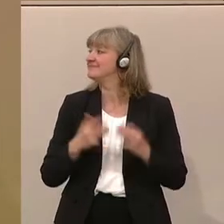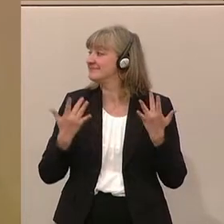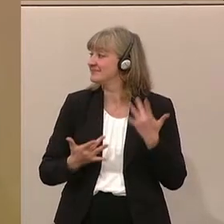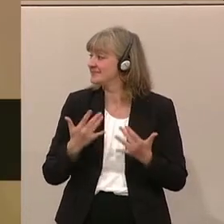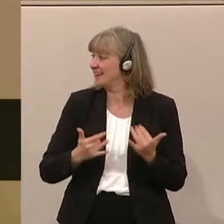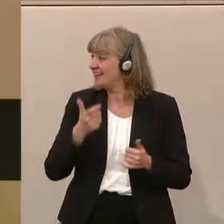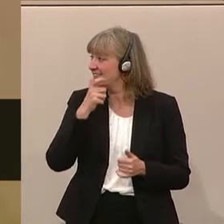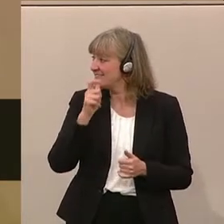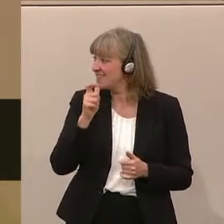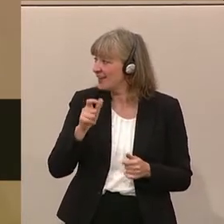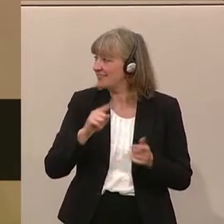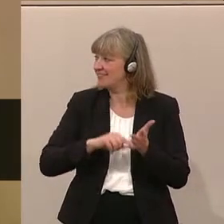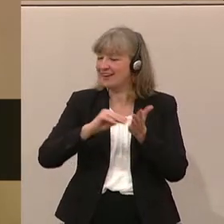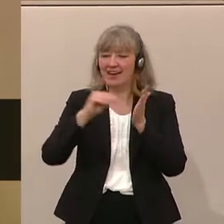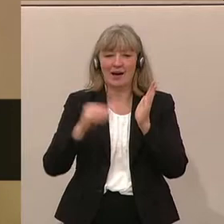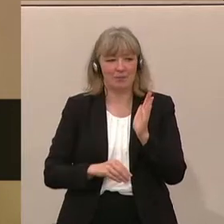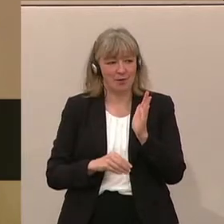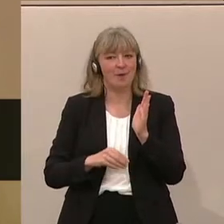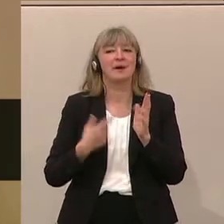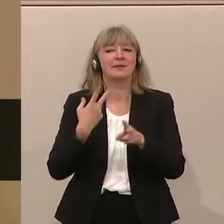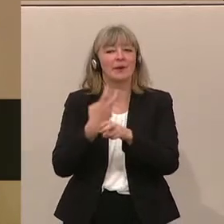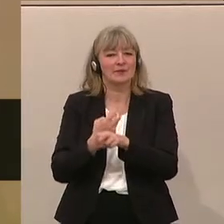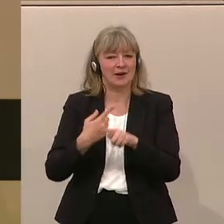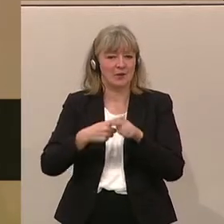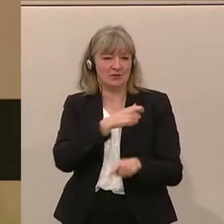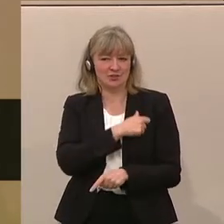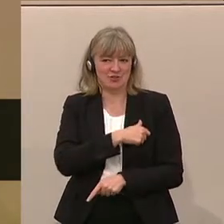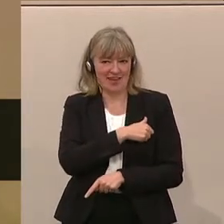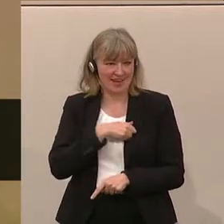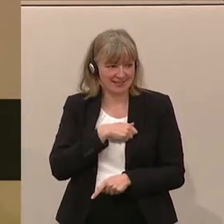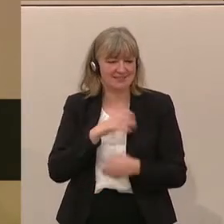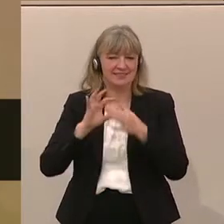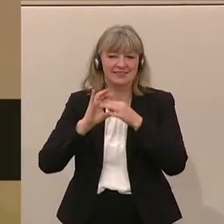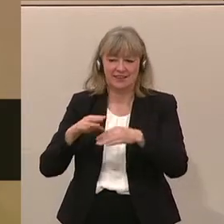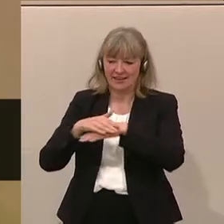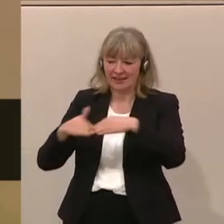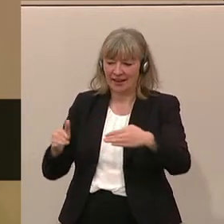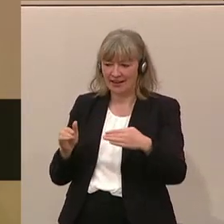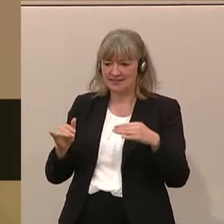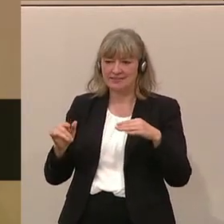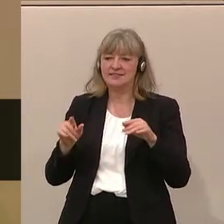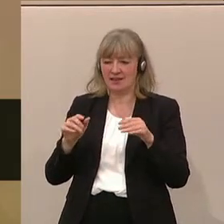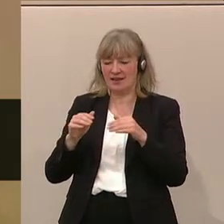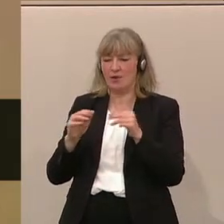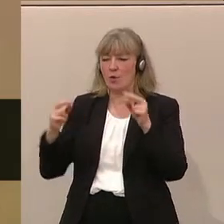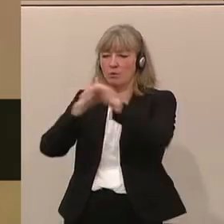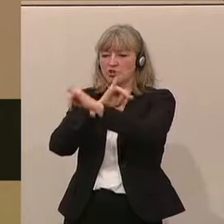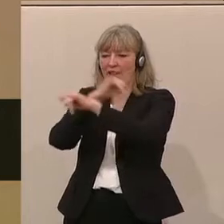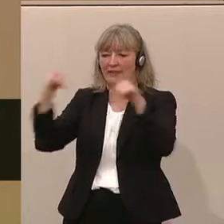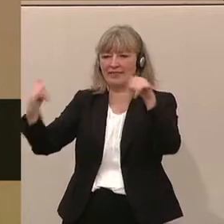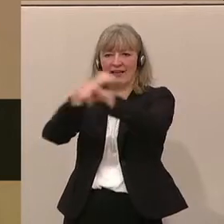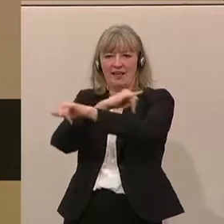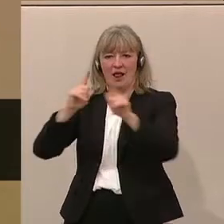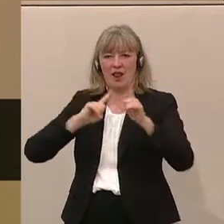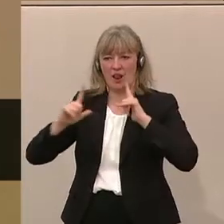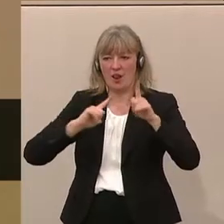Abkommen bezüglich zwischen Österreich und der Schweiz betreffend grenzüberschreitende Sicherung des Luftraums.